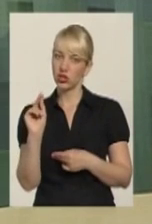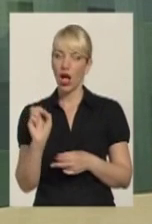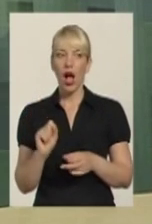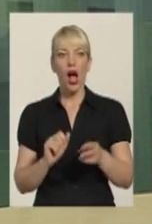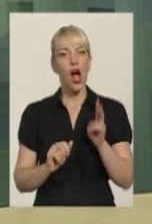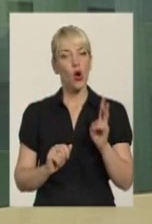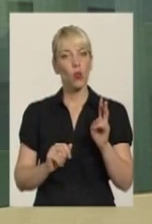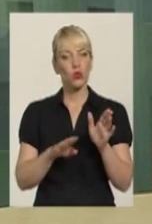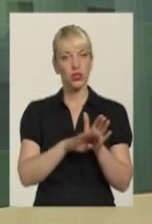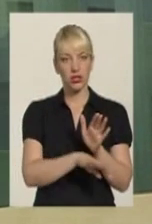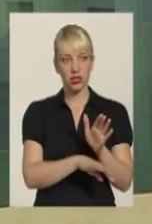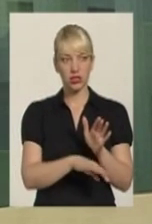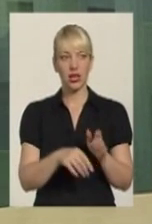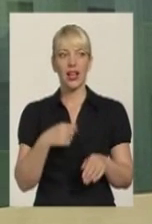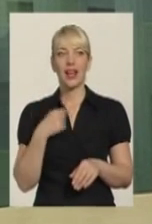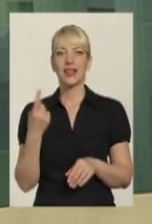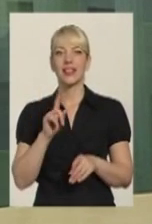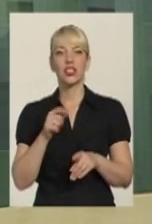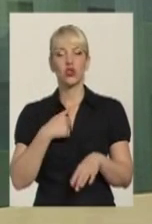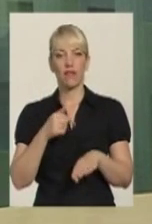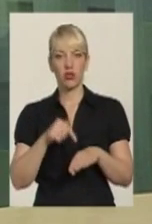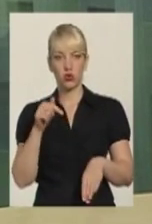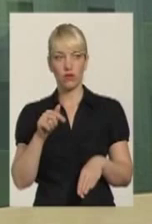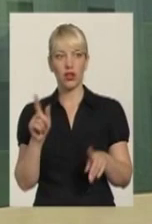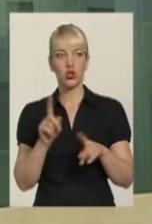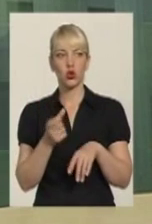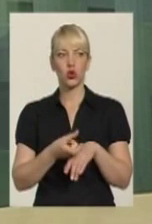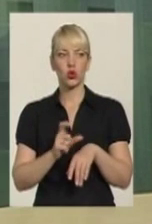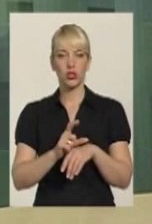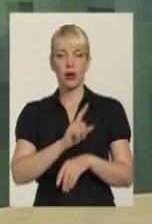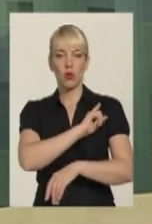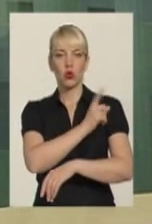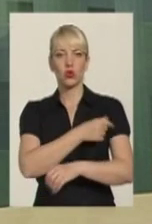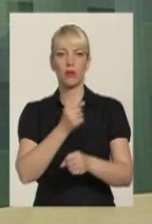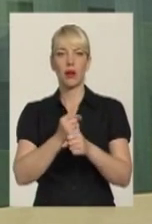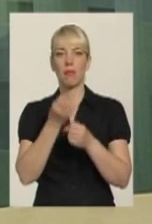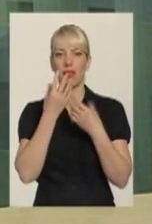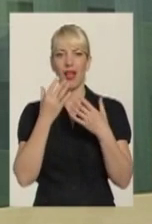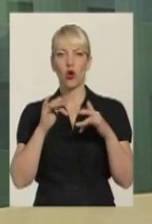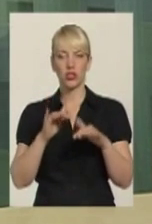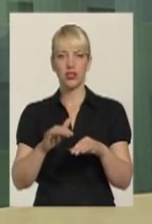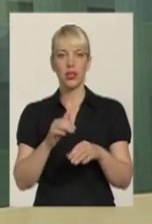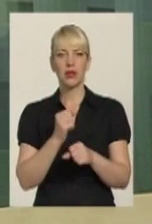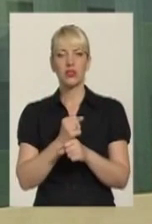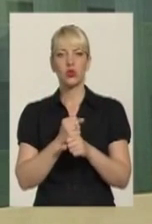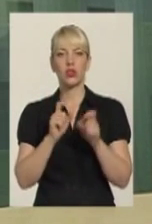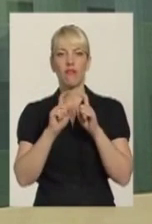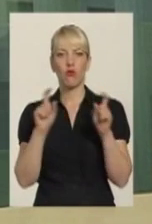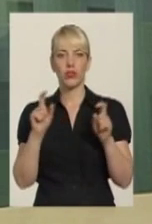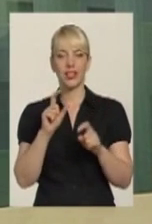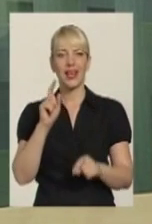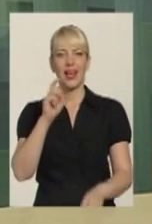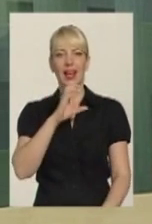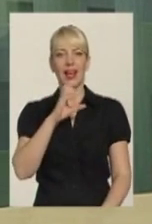гірше. Єдине, що я відчуваю, це, що дуже потужно працює сьогодні благодійний фонд Хесенбешт, але він працює завдяки